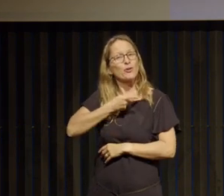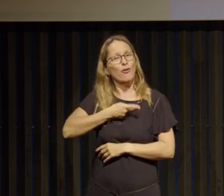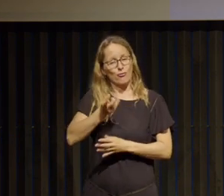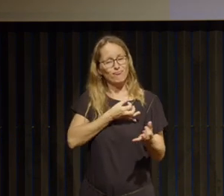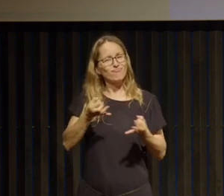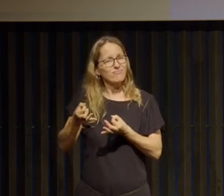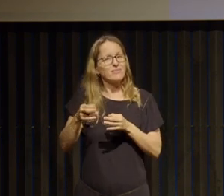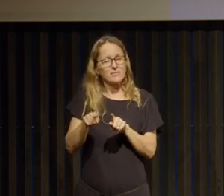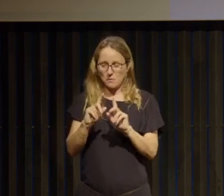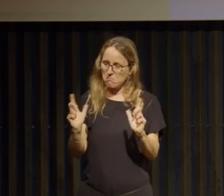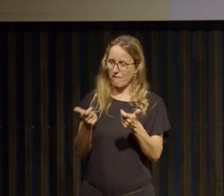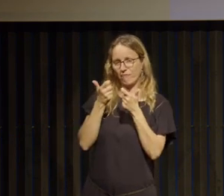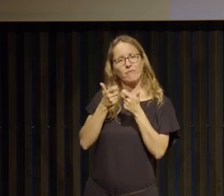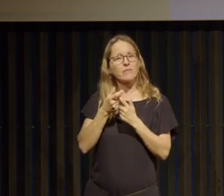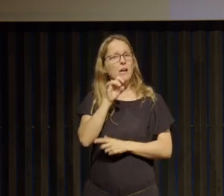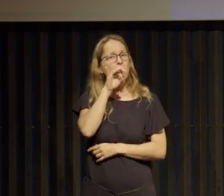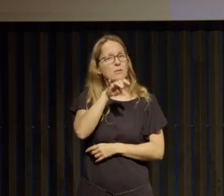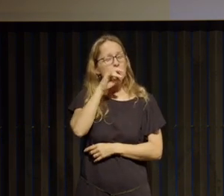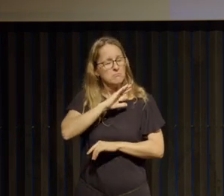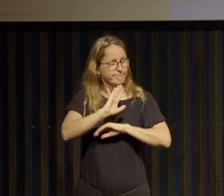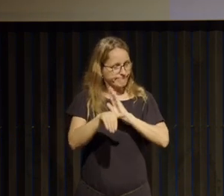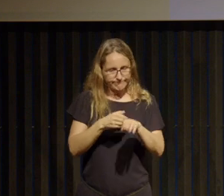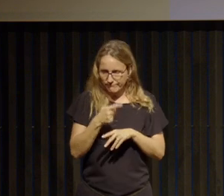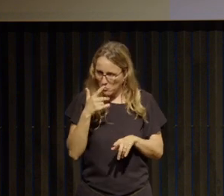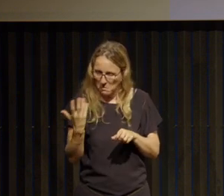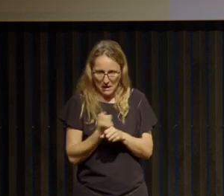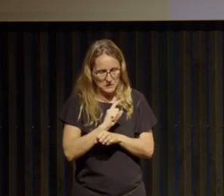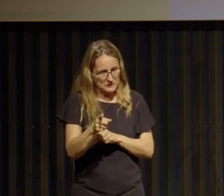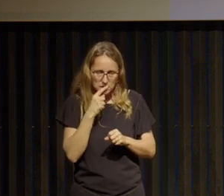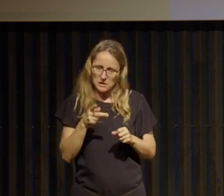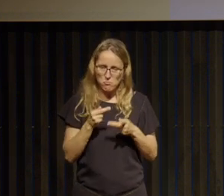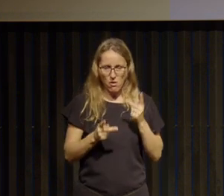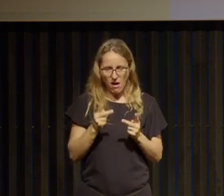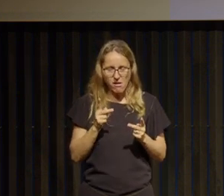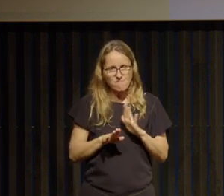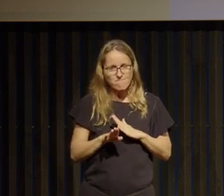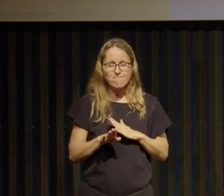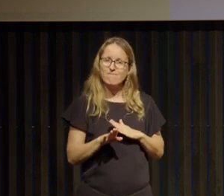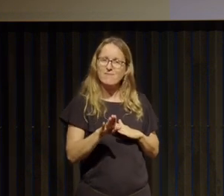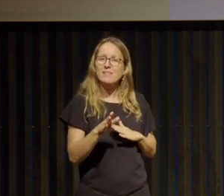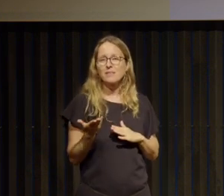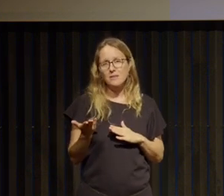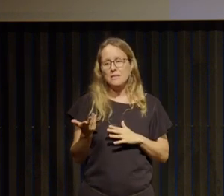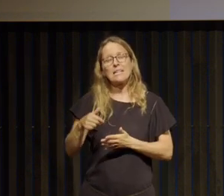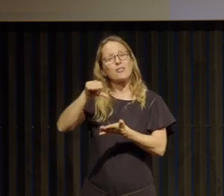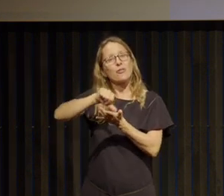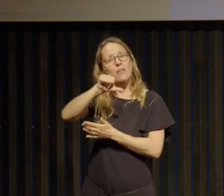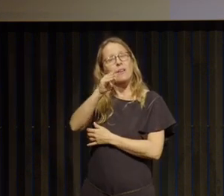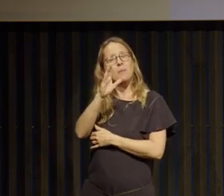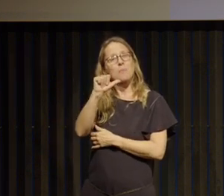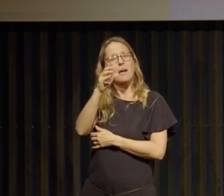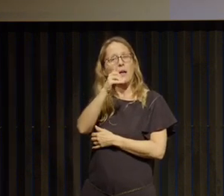qui effectivement a posé le diagnostic et puis très vite comme je n'arrivais pas à reprendre du poids j'ai été prise en charge au centre Abadi